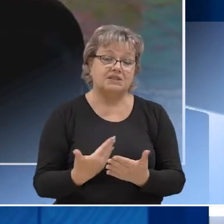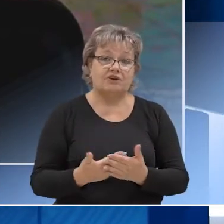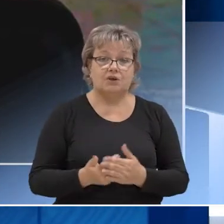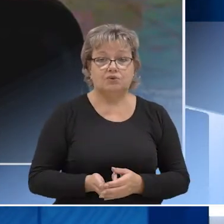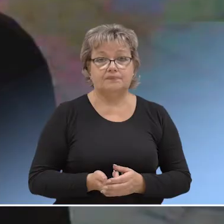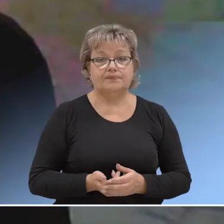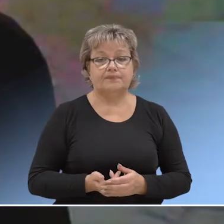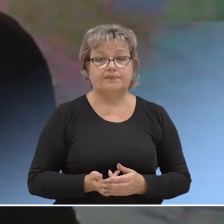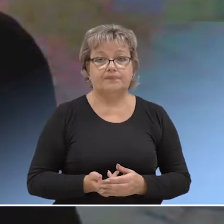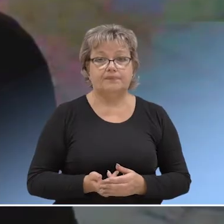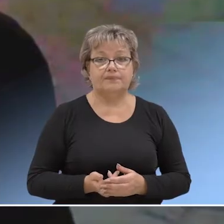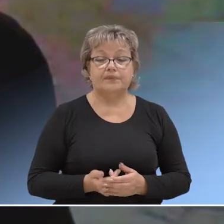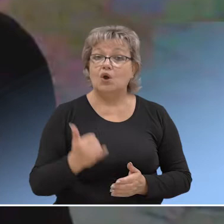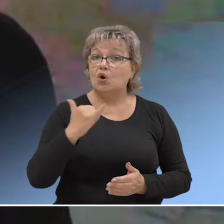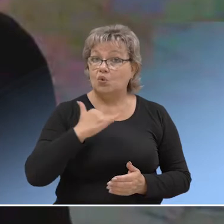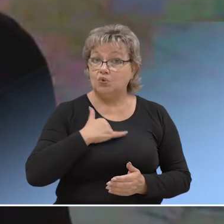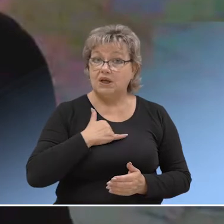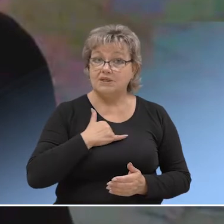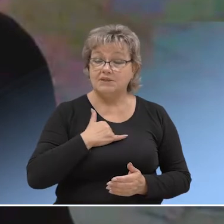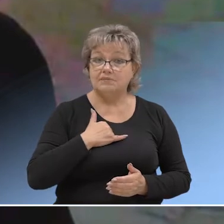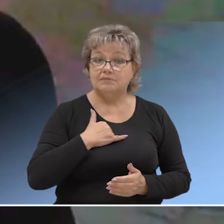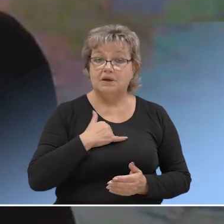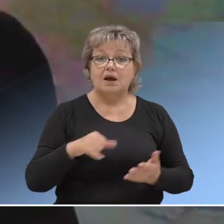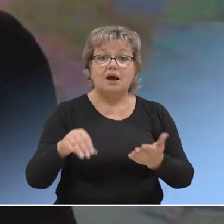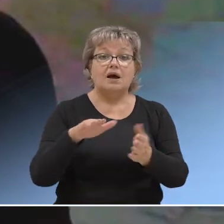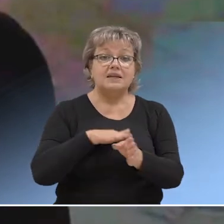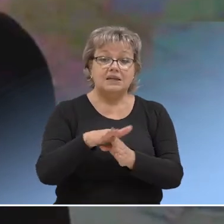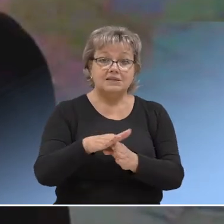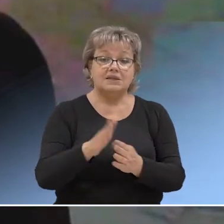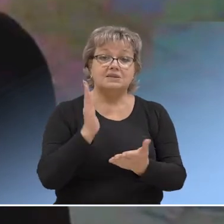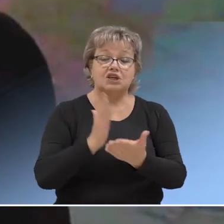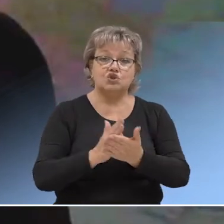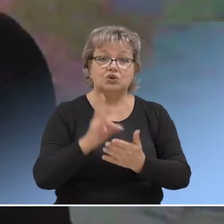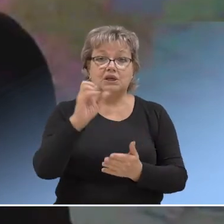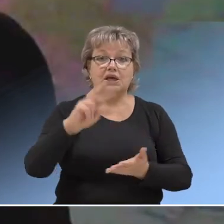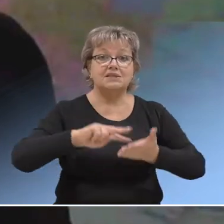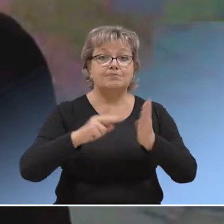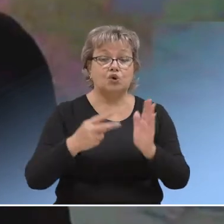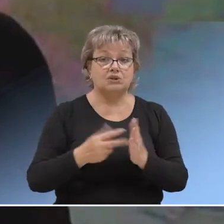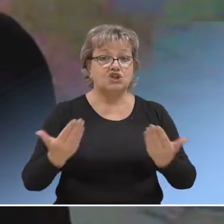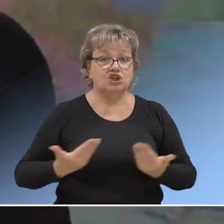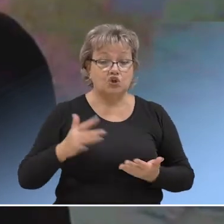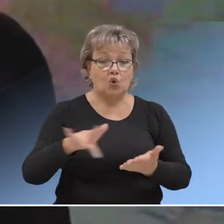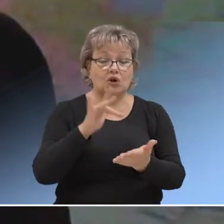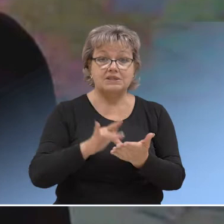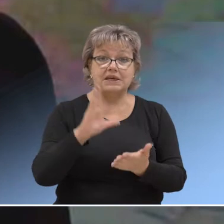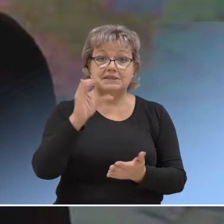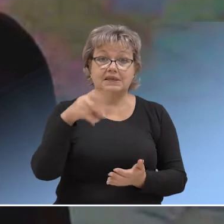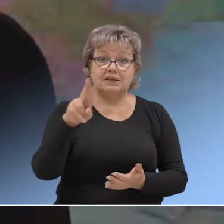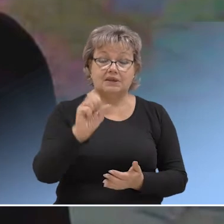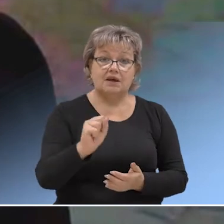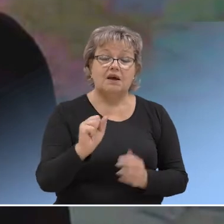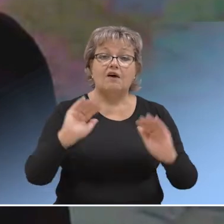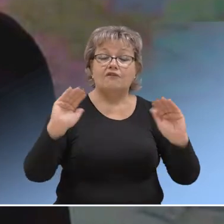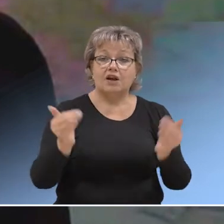представляют. У нас по реализации идет национального проекта «Жилье и городская среда».